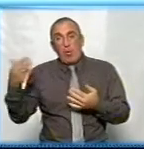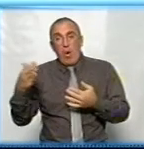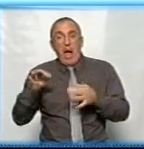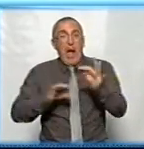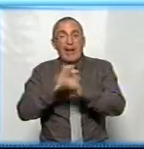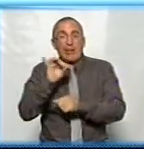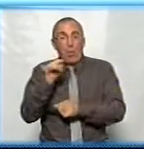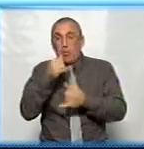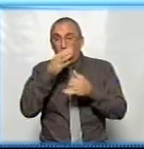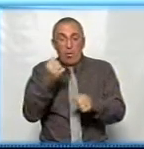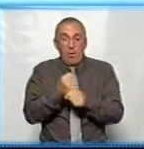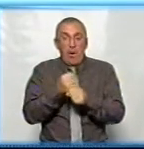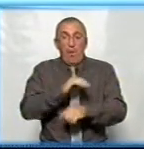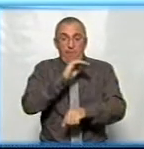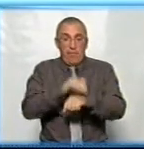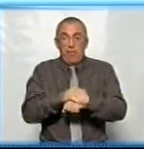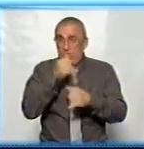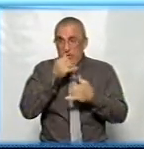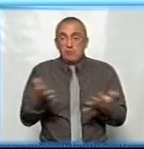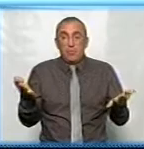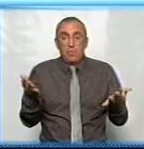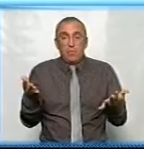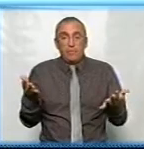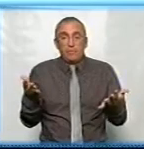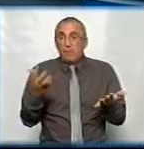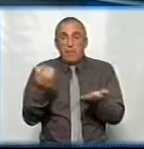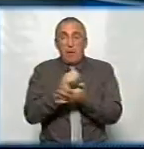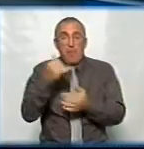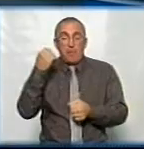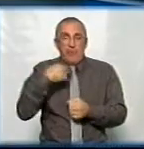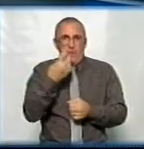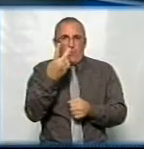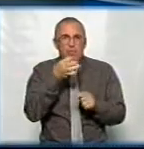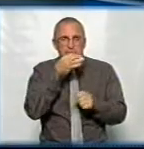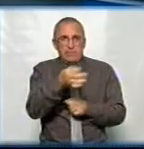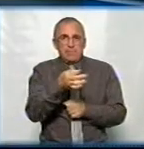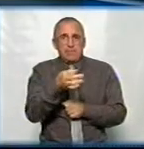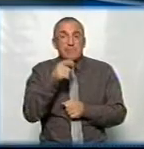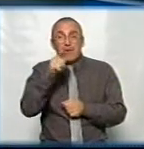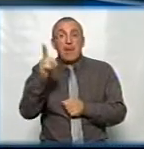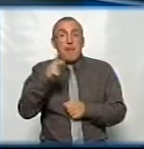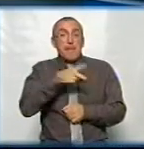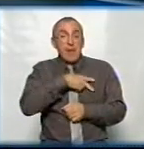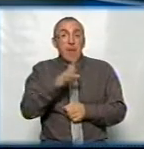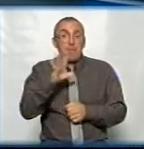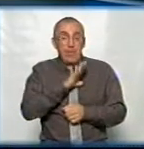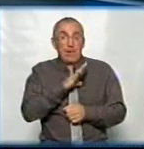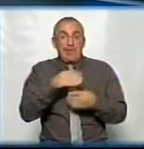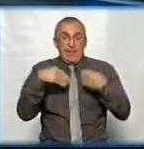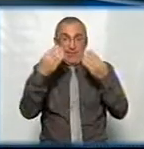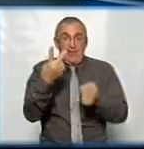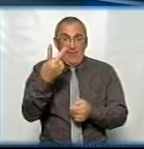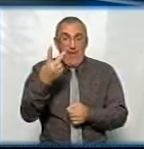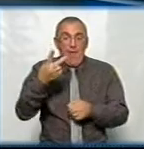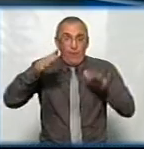не можуть це зробити, а по факту то не змогли, тому що не обрали переможця. Я в двох словах сказала. Те премії, які були даны, два